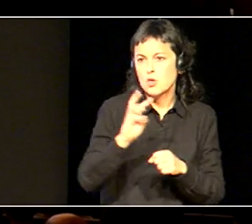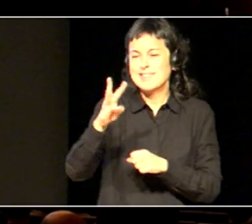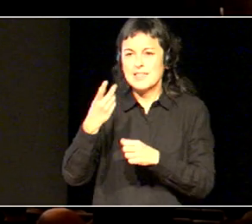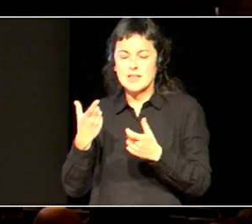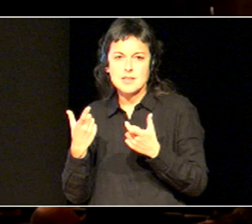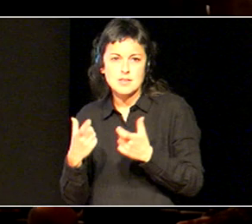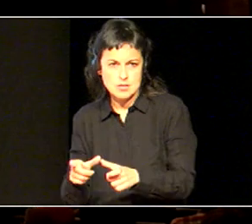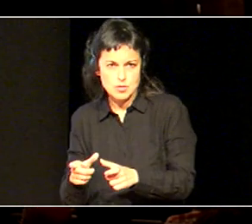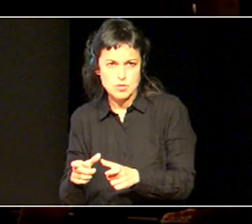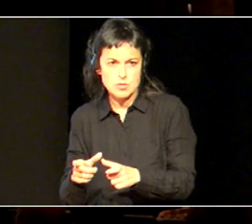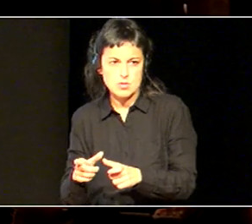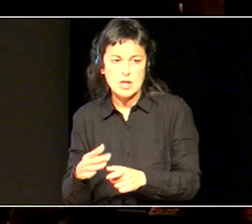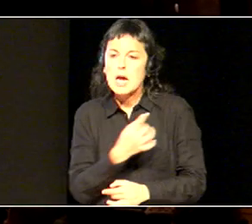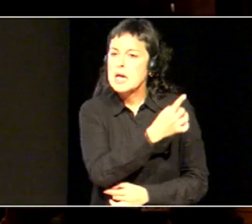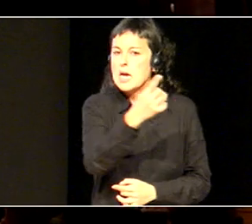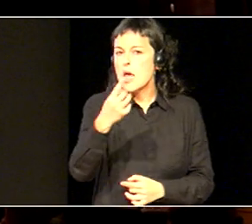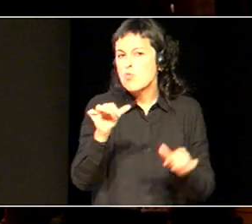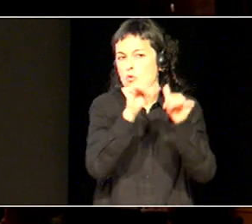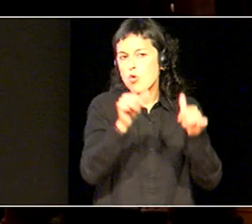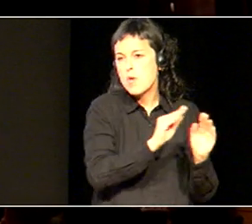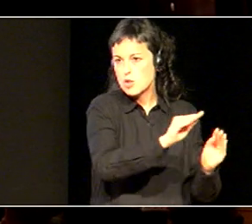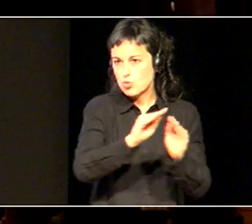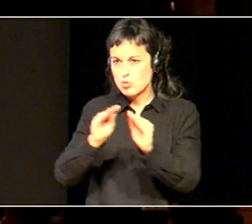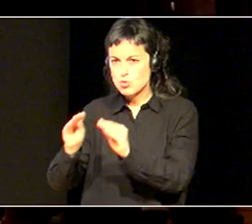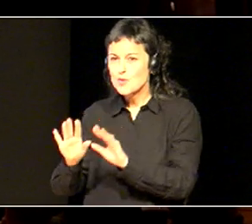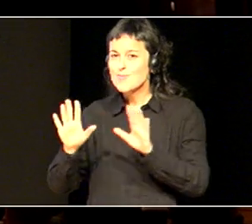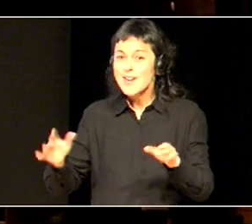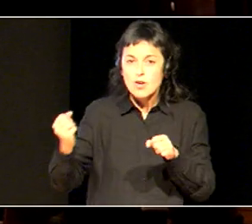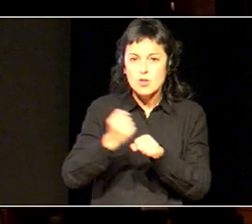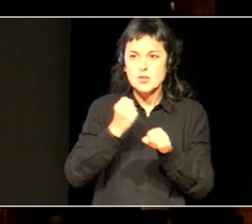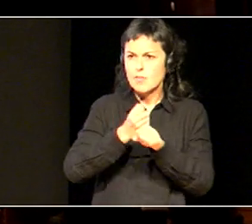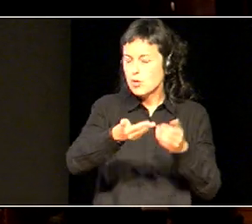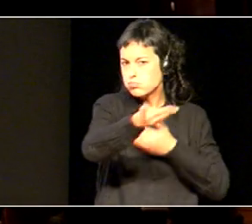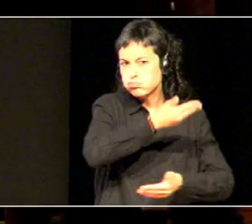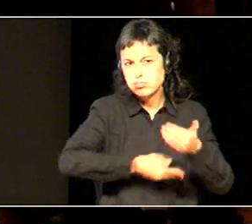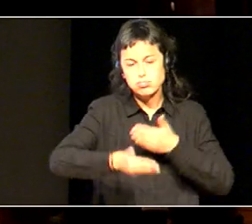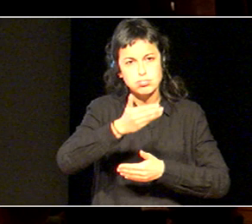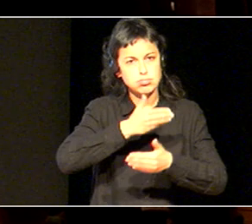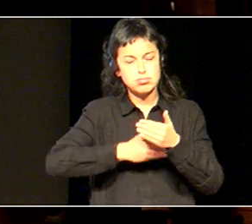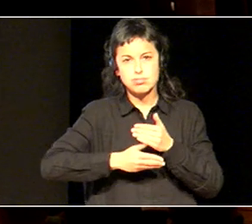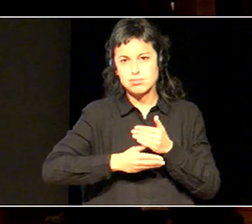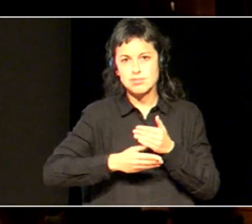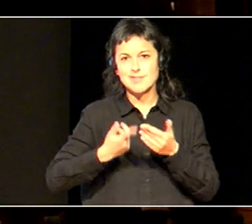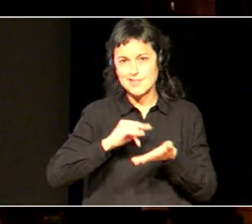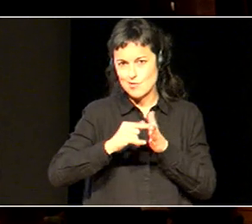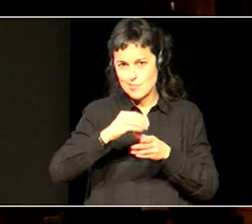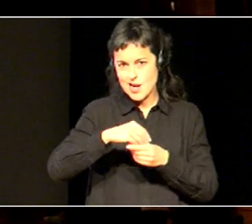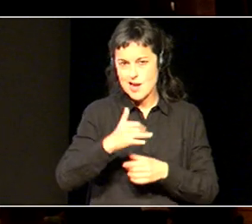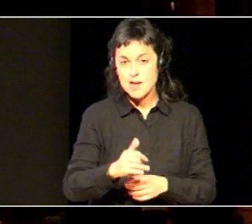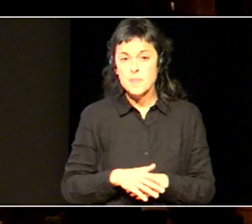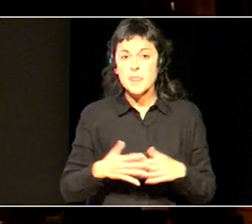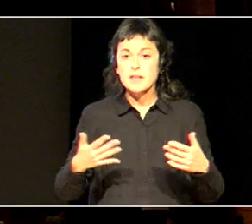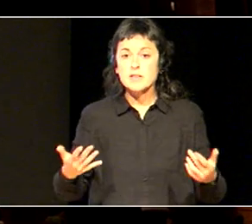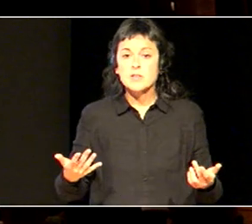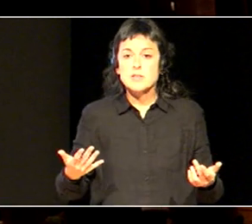implikazio maia desberdinekin, baina elkarlana izan da nagusia plan honetan. Horain, gaur orkestu,